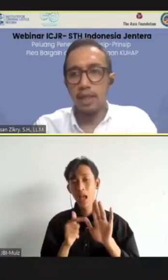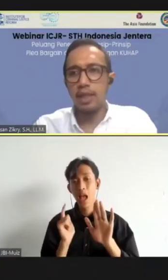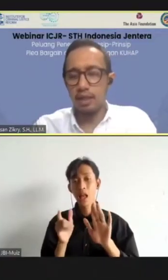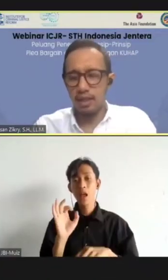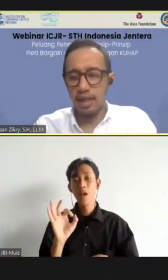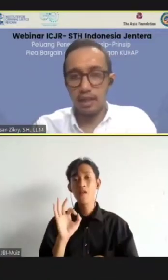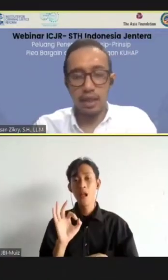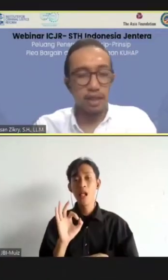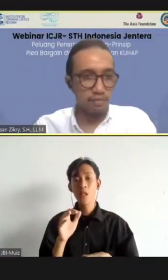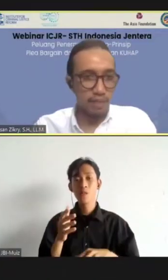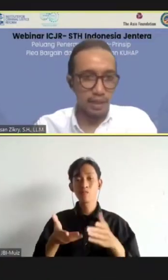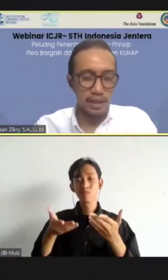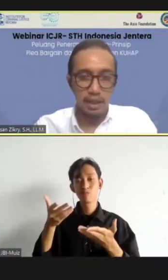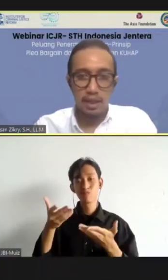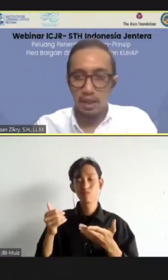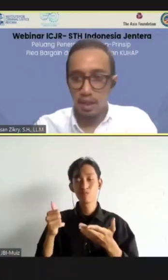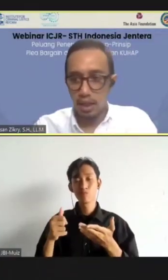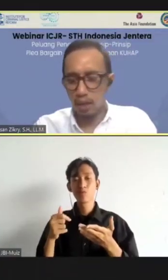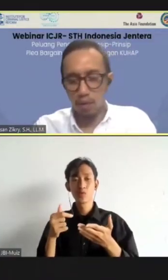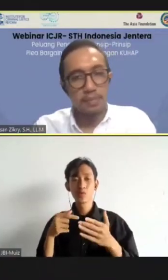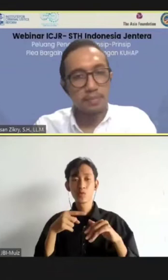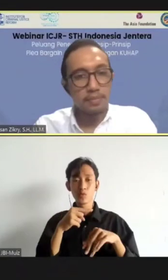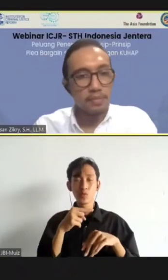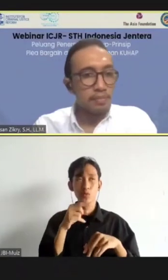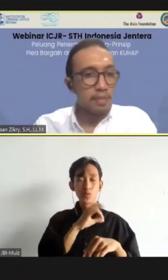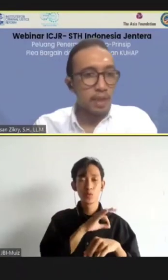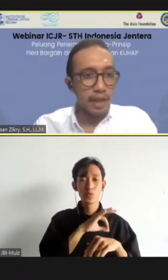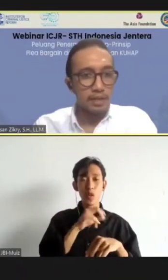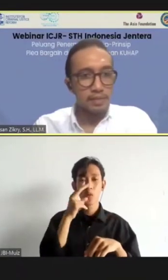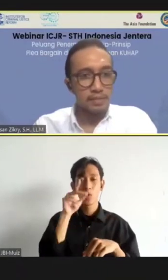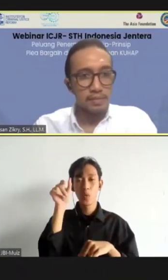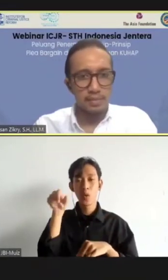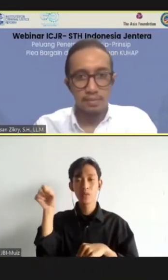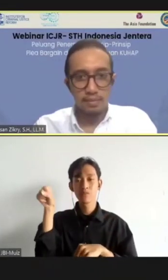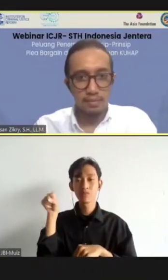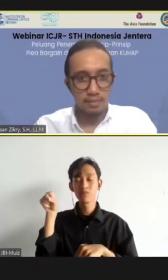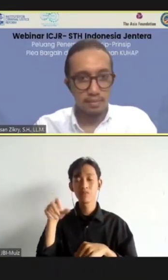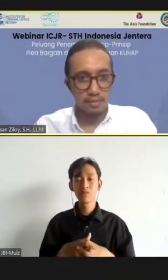predictability dan insentif bagi si terdakwa. Next.